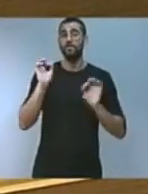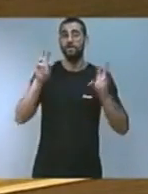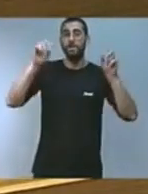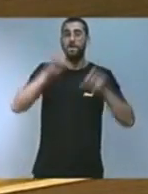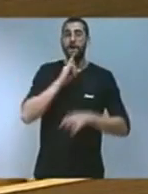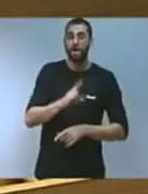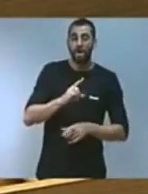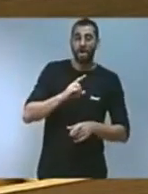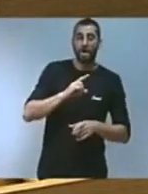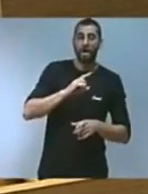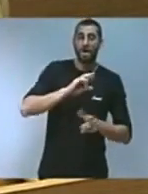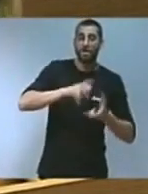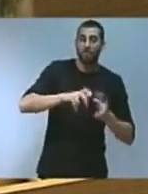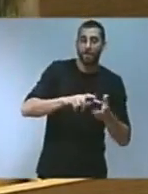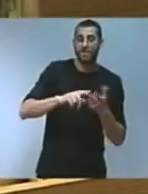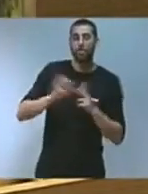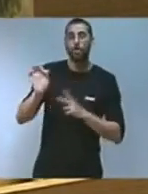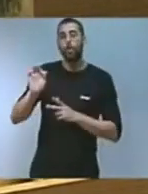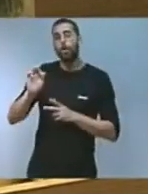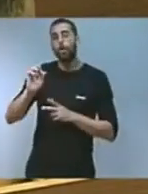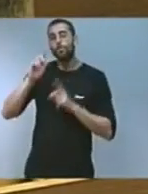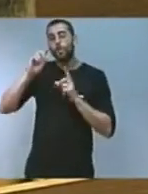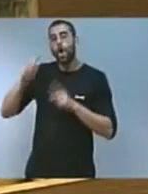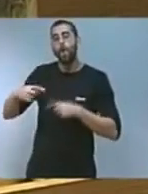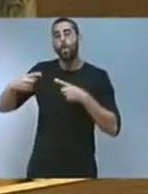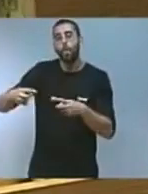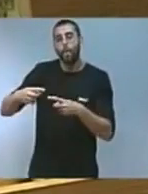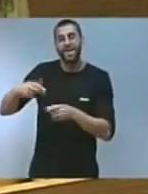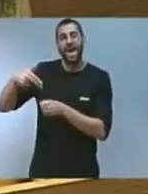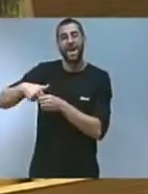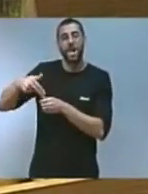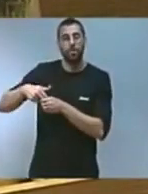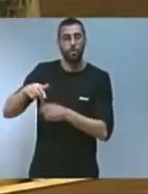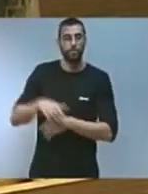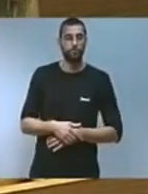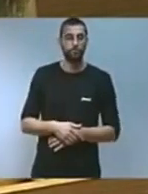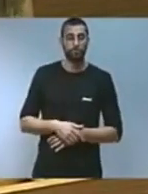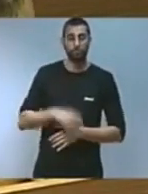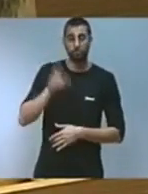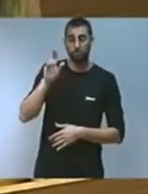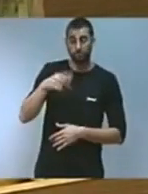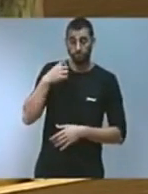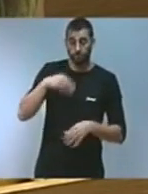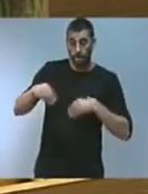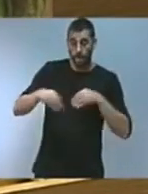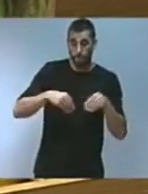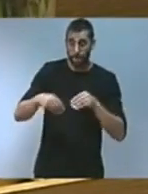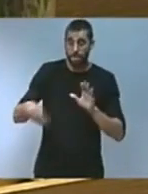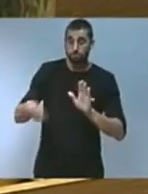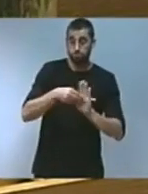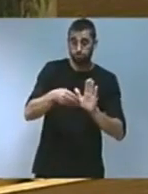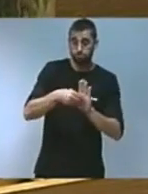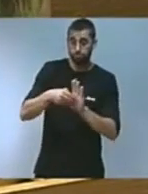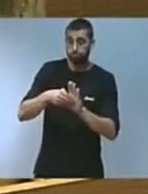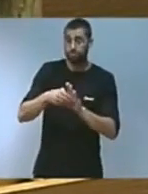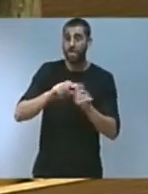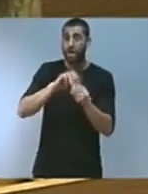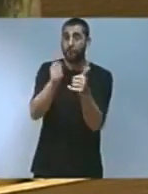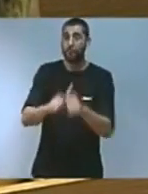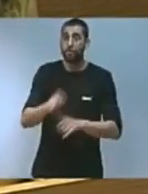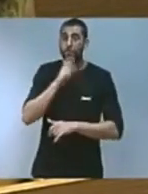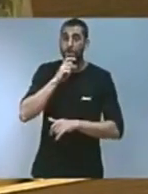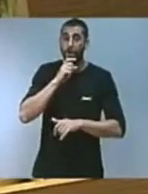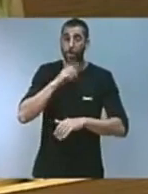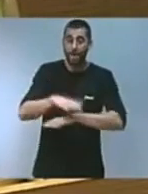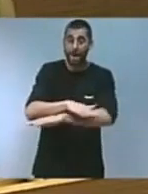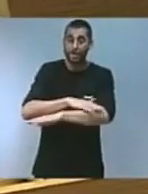carboni. Necessitem revisar objectius plantejats en els diferents plans i estratègies de forma transversal en el conjunt de la